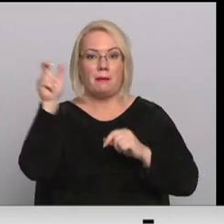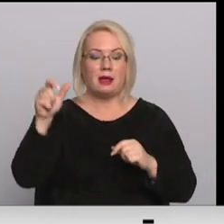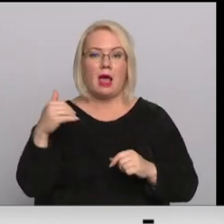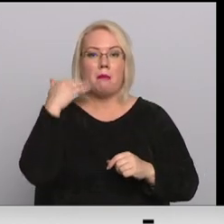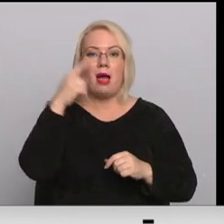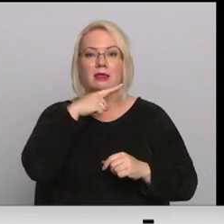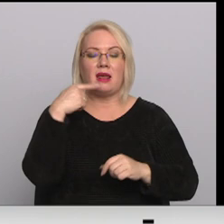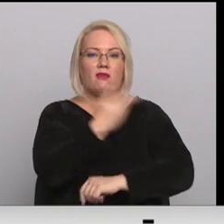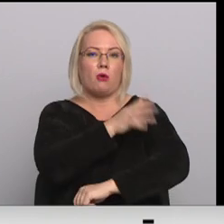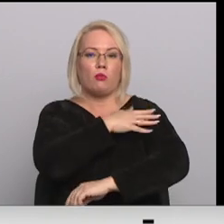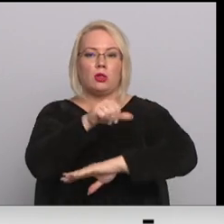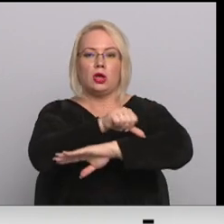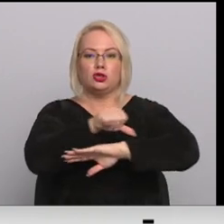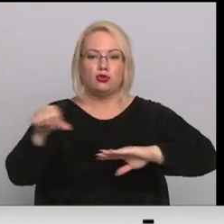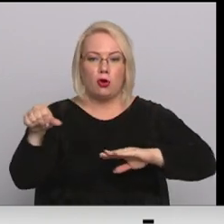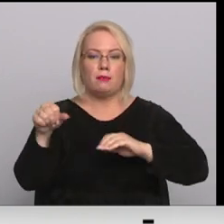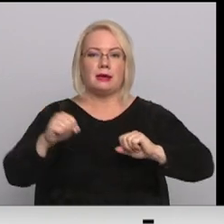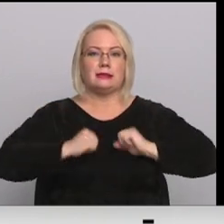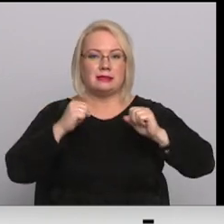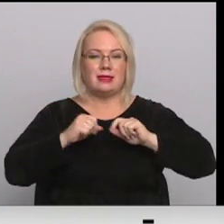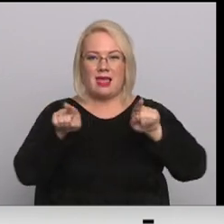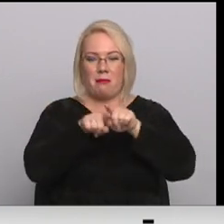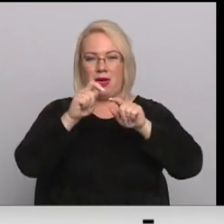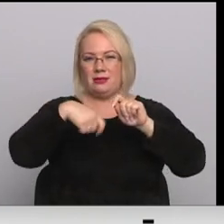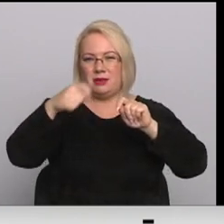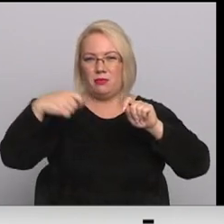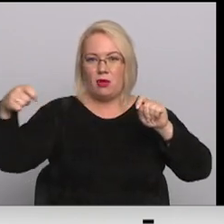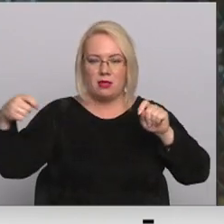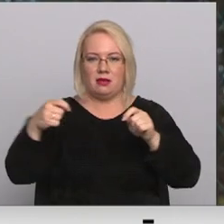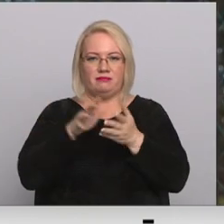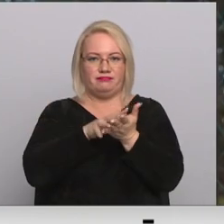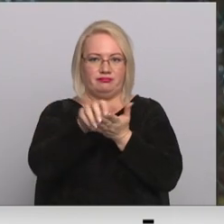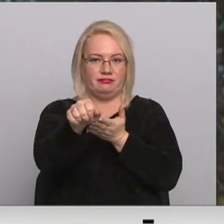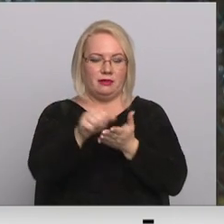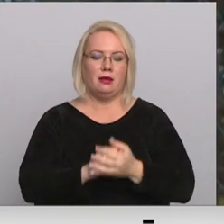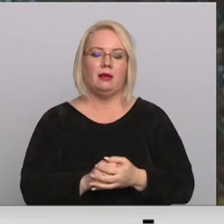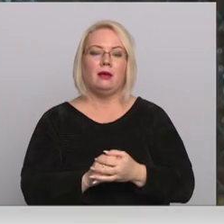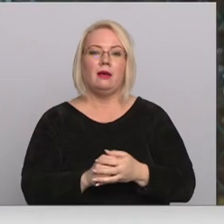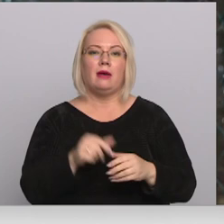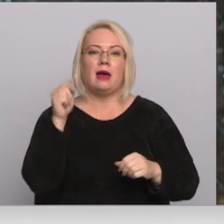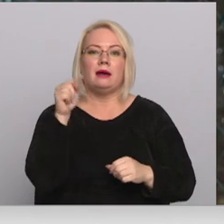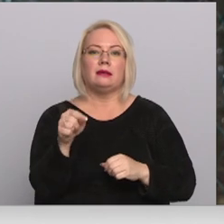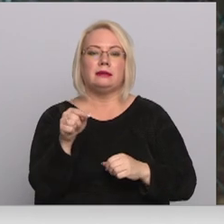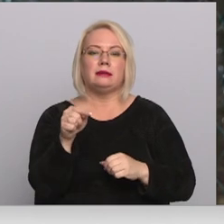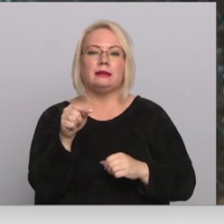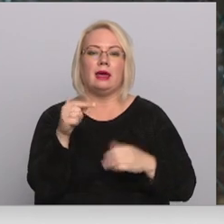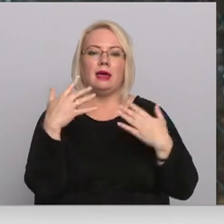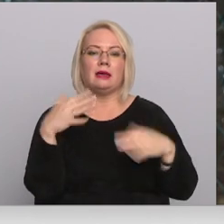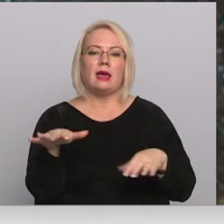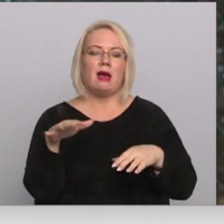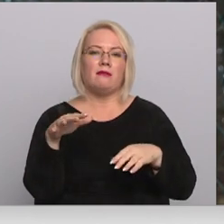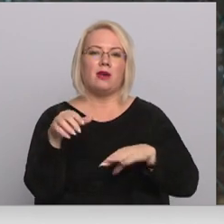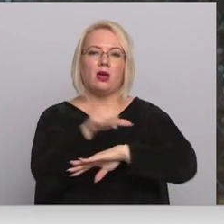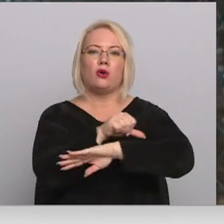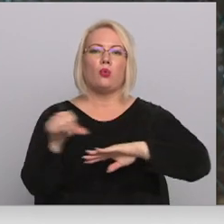polijas robežas centās līdzīgu dzeloņstieplju žogu demontēt. Te jau ir robežas būvas inženieru